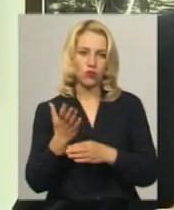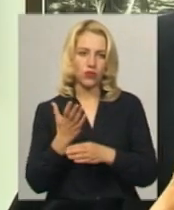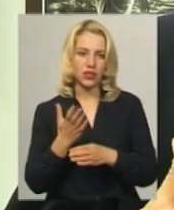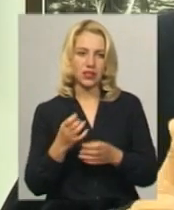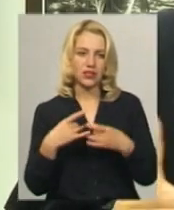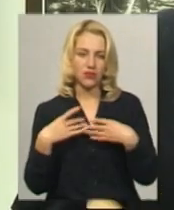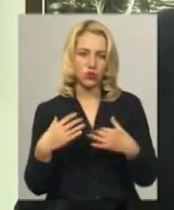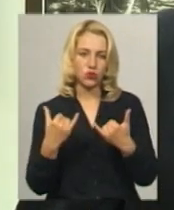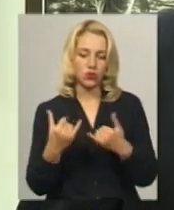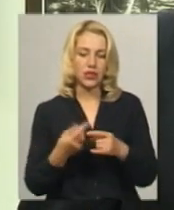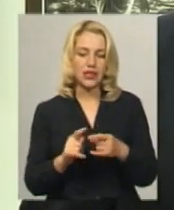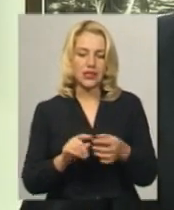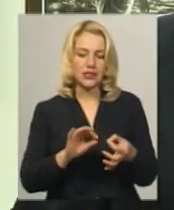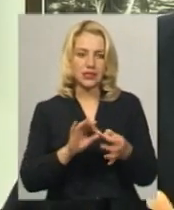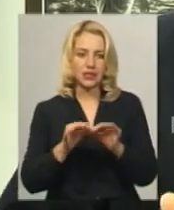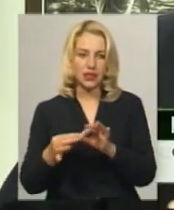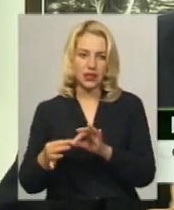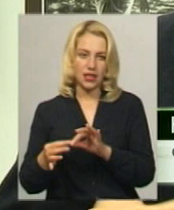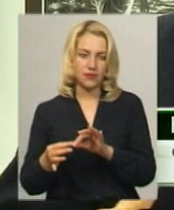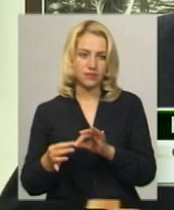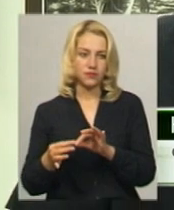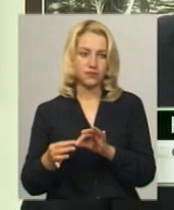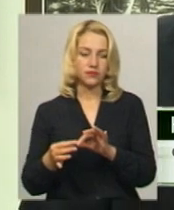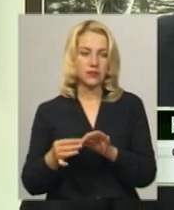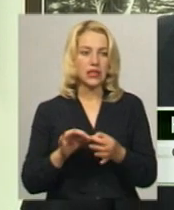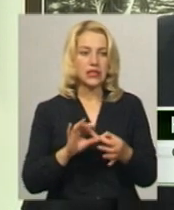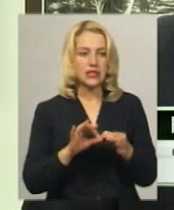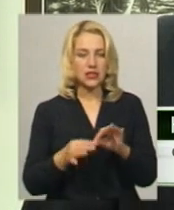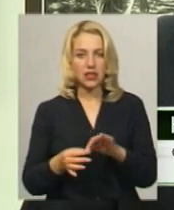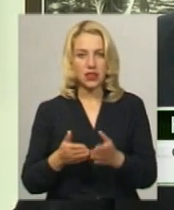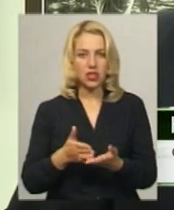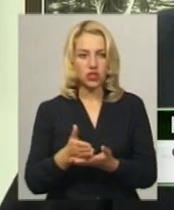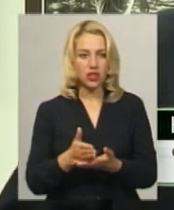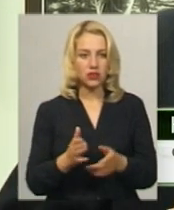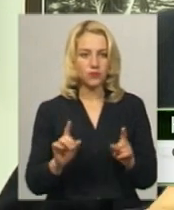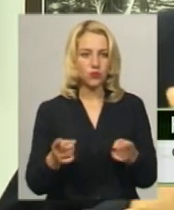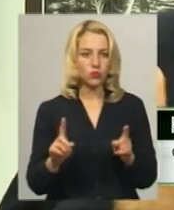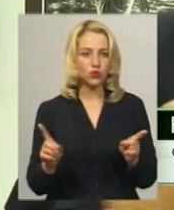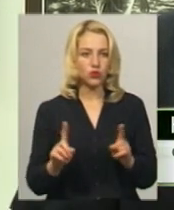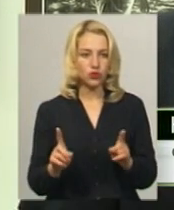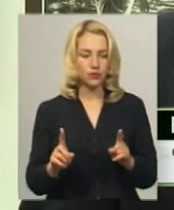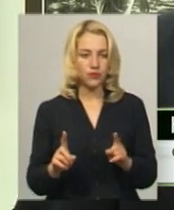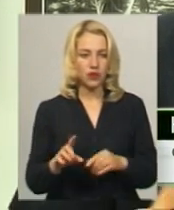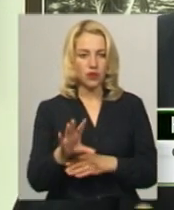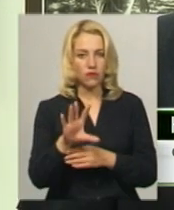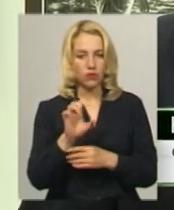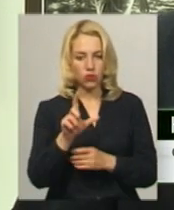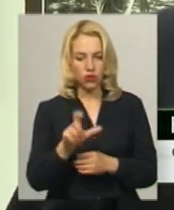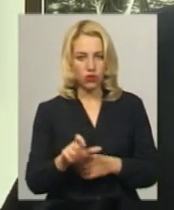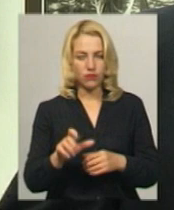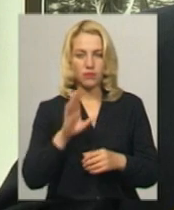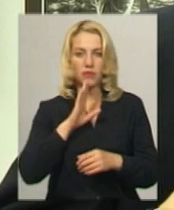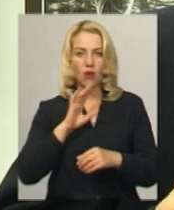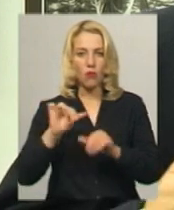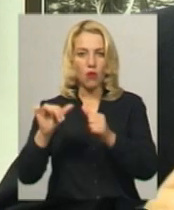Це доволі складний жанр, тому що фотограф і модель